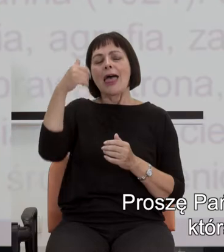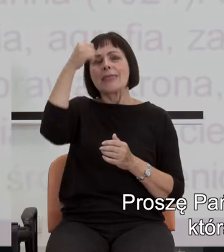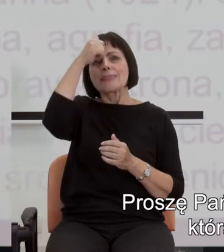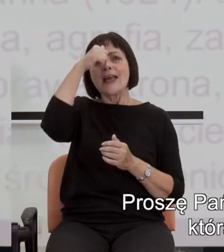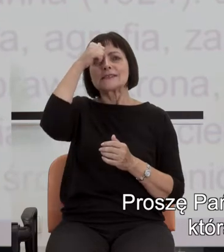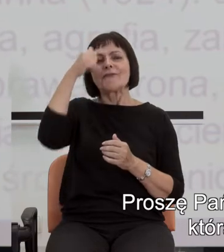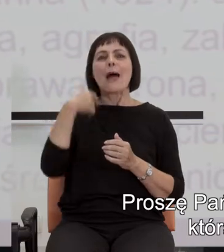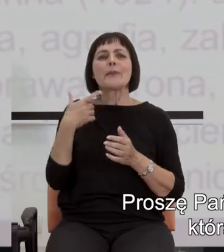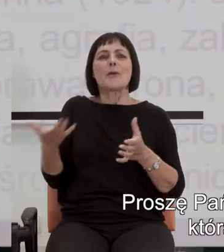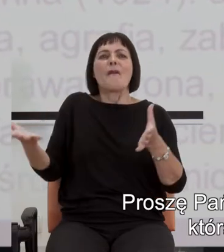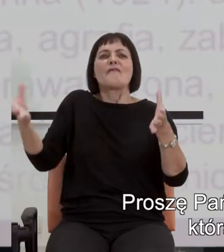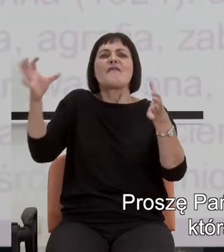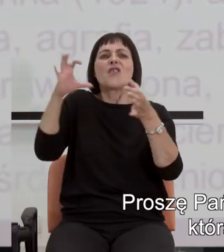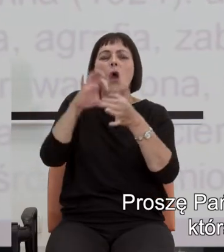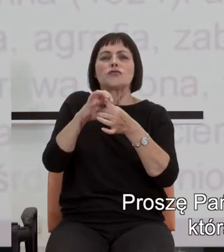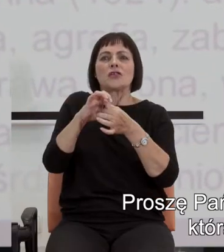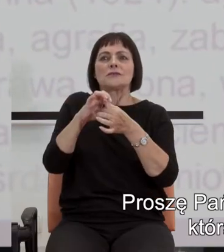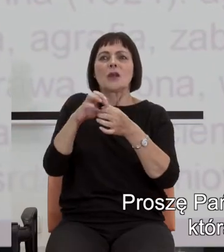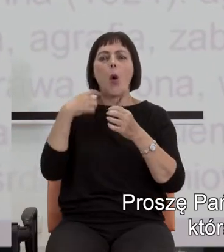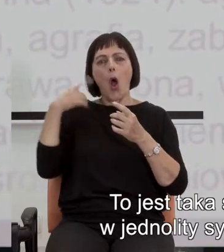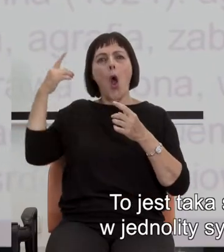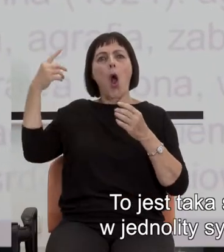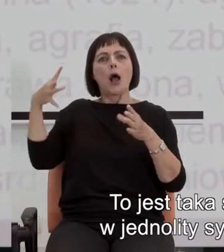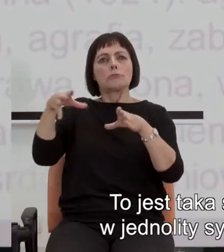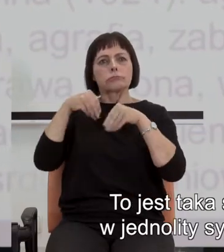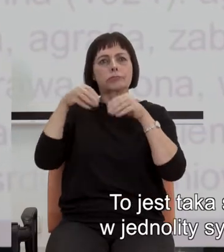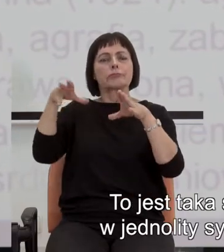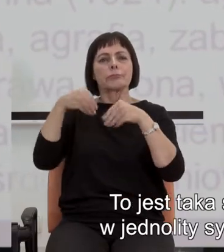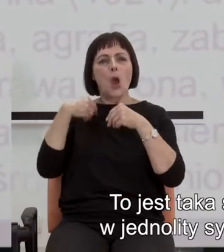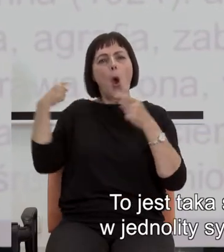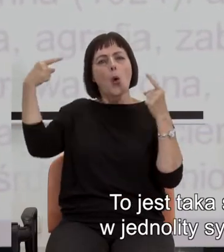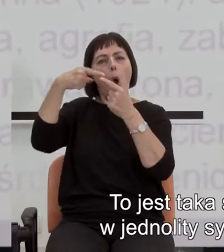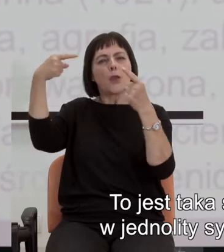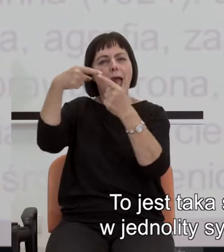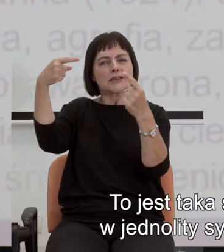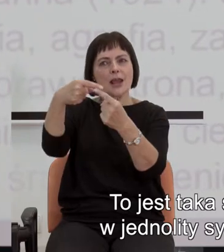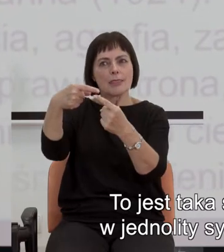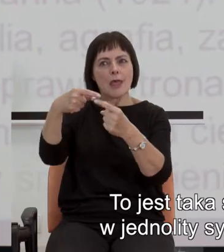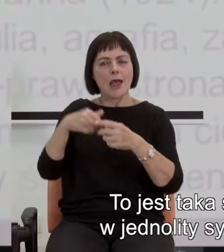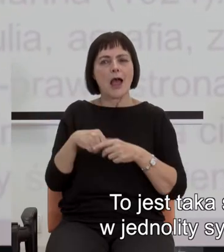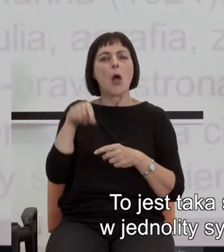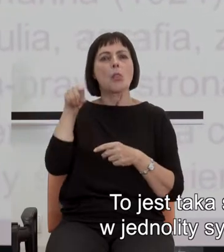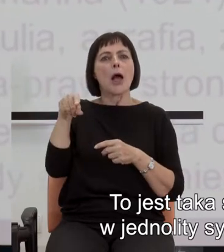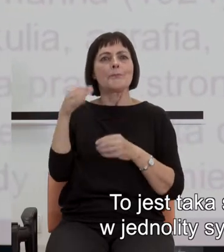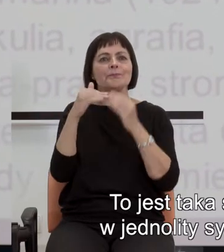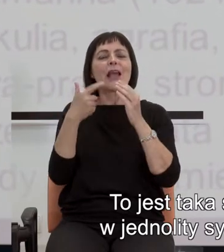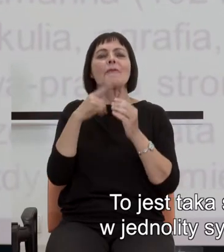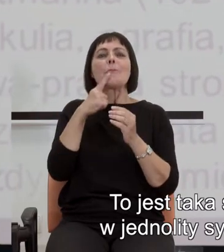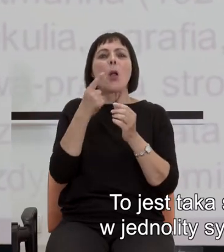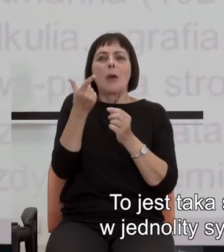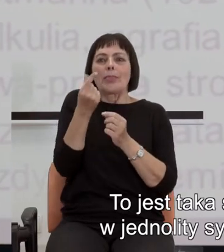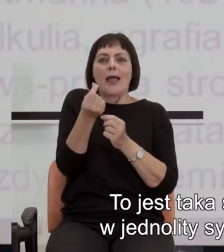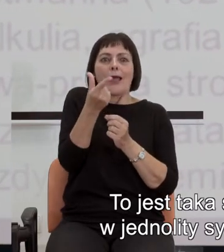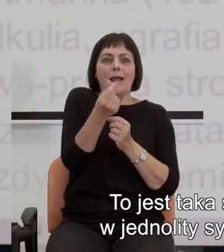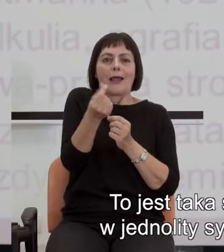wiążącą czy asocjacyjną. To jest taka struktura, w której zlepiają się,